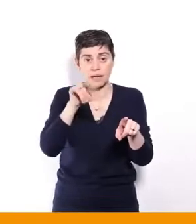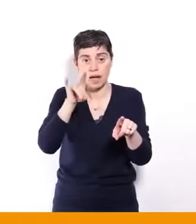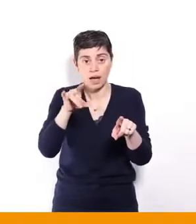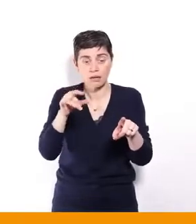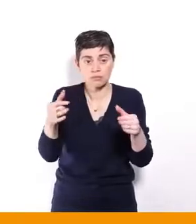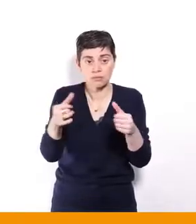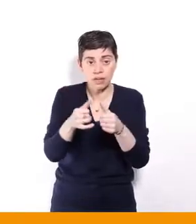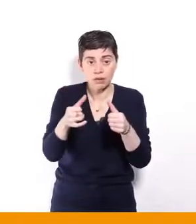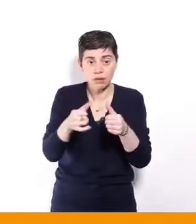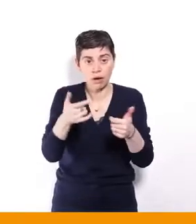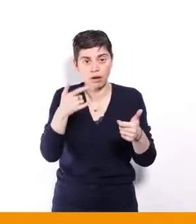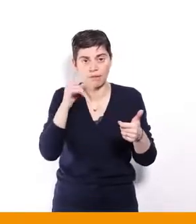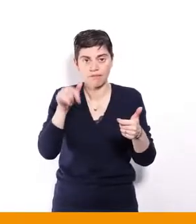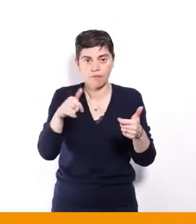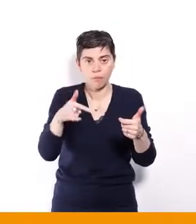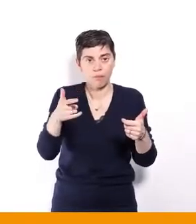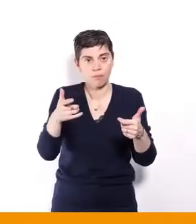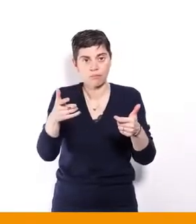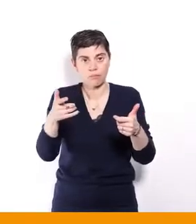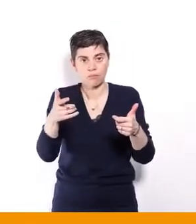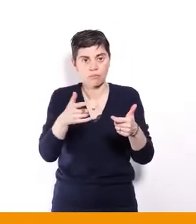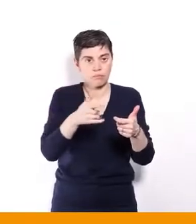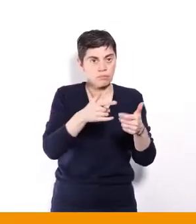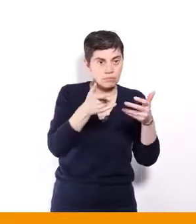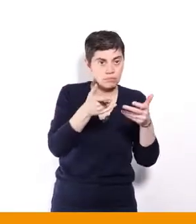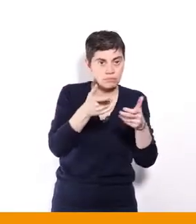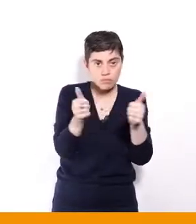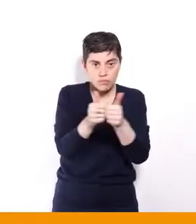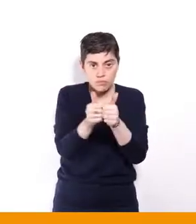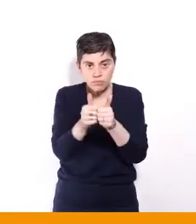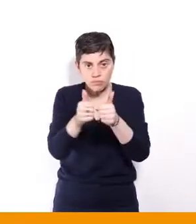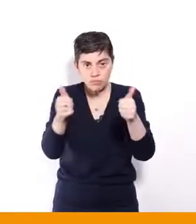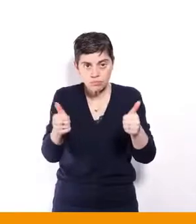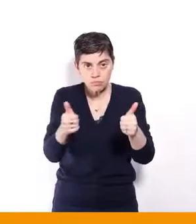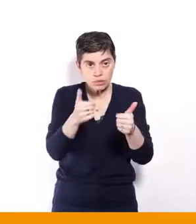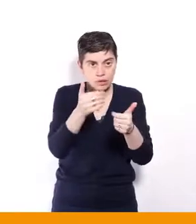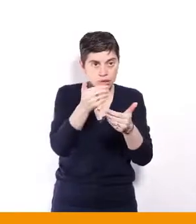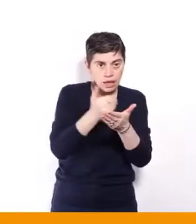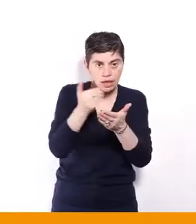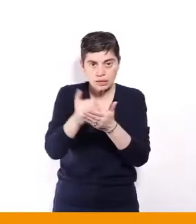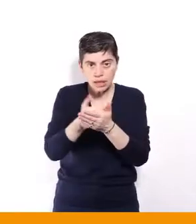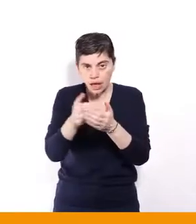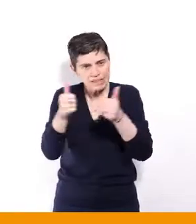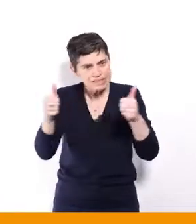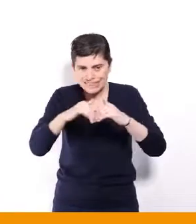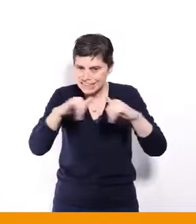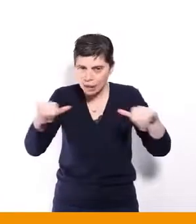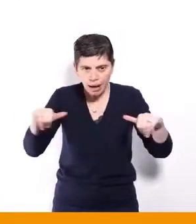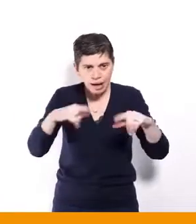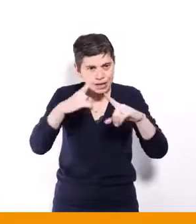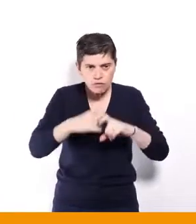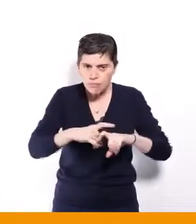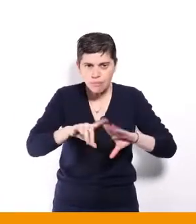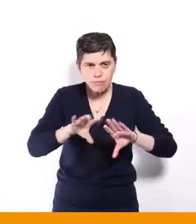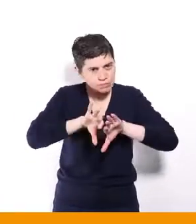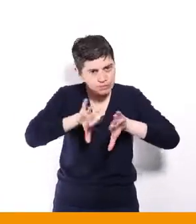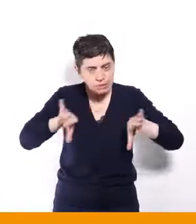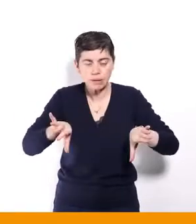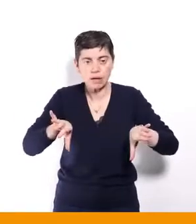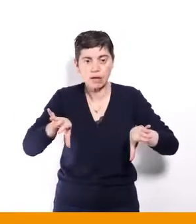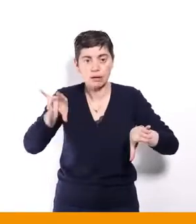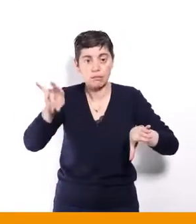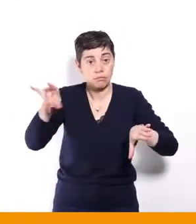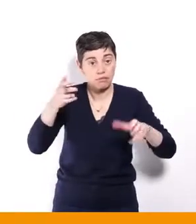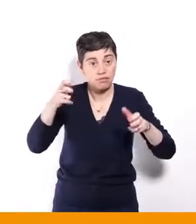c'est vraiment une ignominie, quoi. C'est vraiment quelque chose de scandaleux, parce que, voilà, finalement,